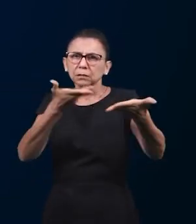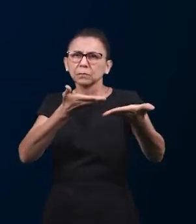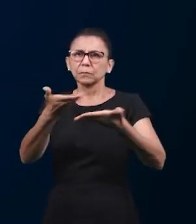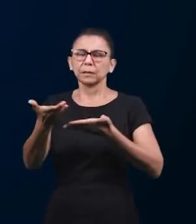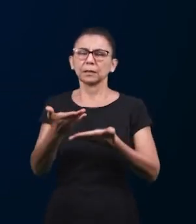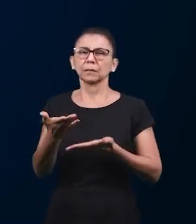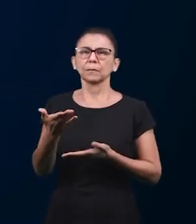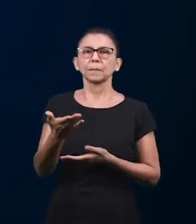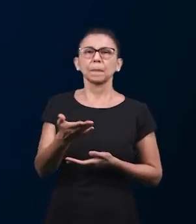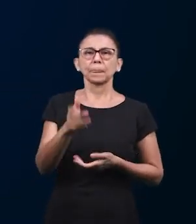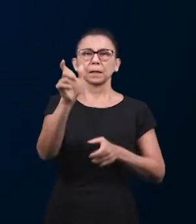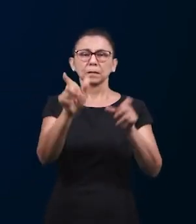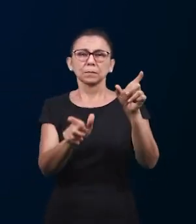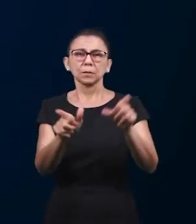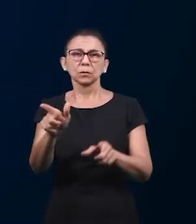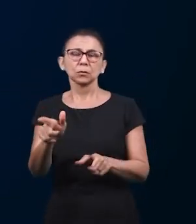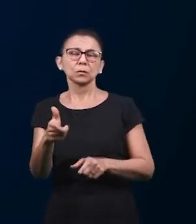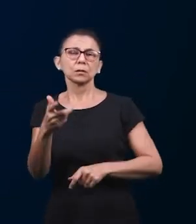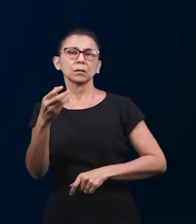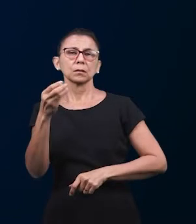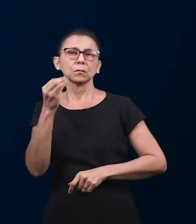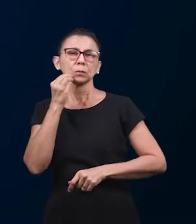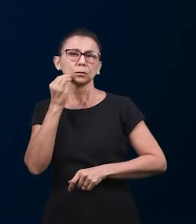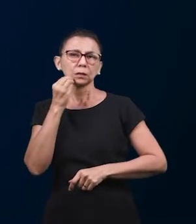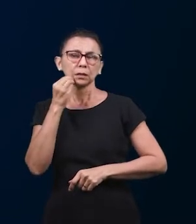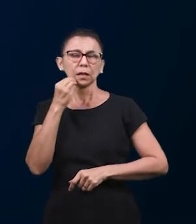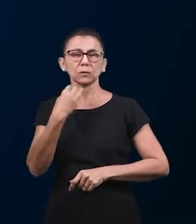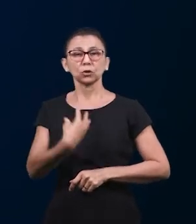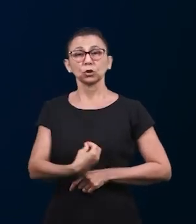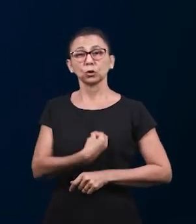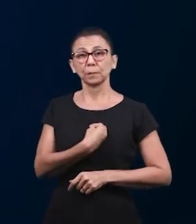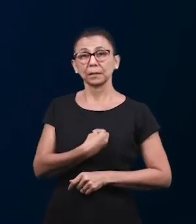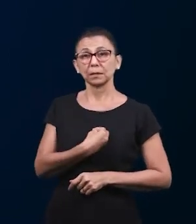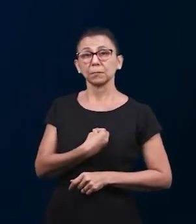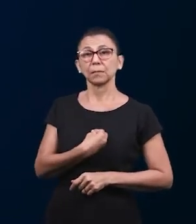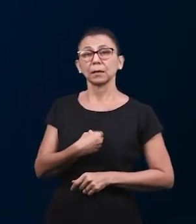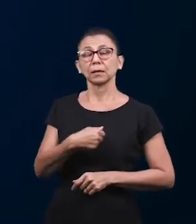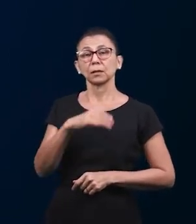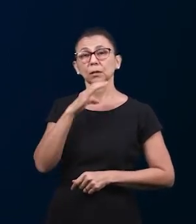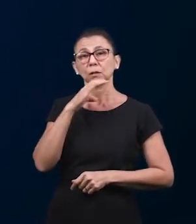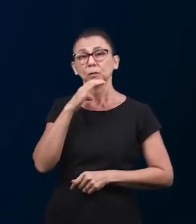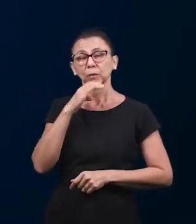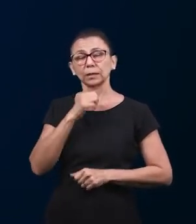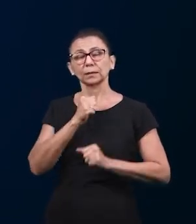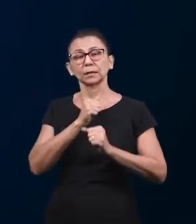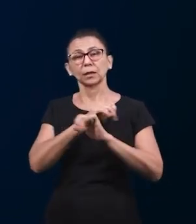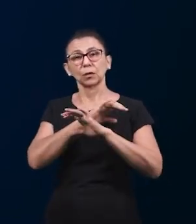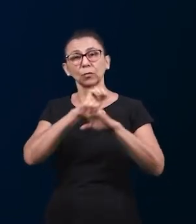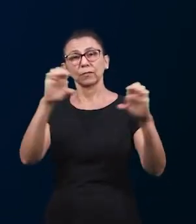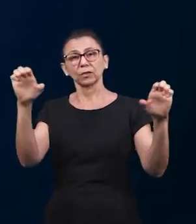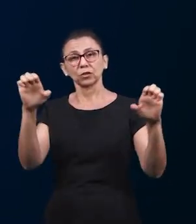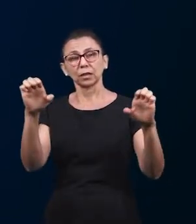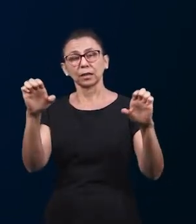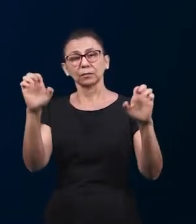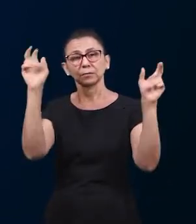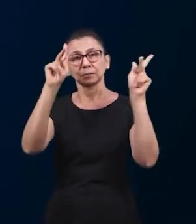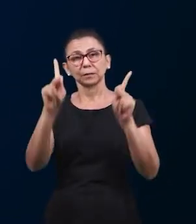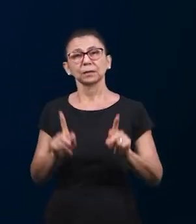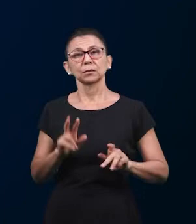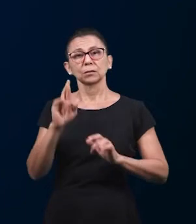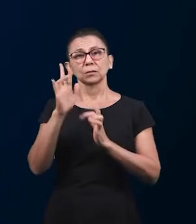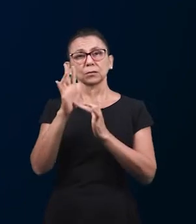участвовать в этом чудесном банкете, когда мы углубляемся в Евангелие среди нас. В наши дни